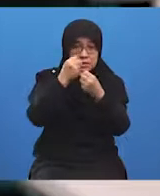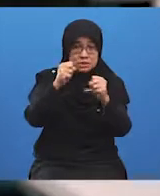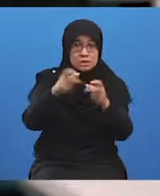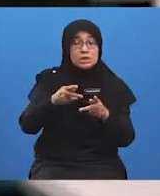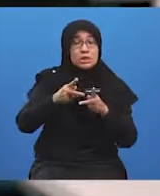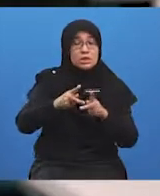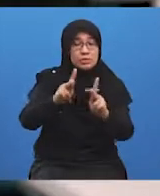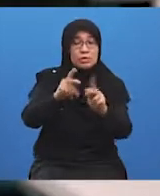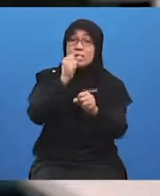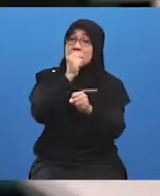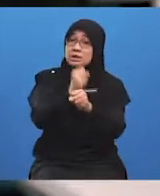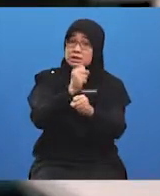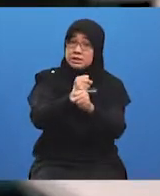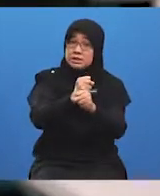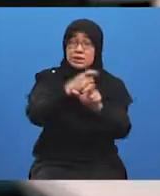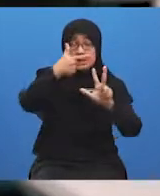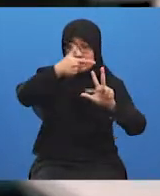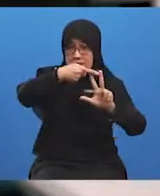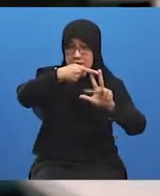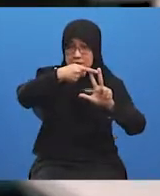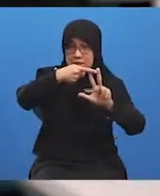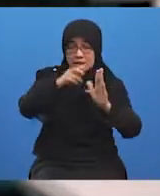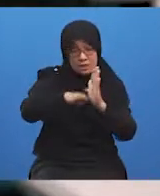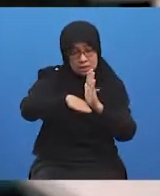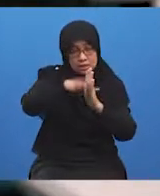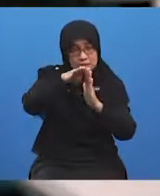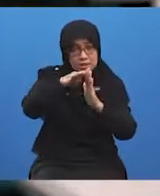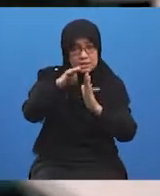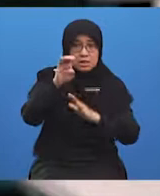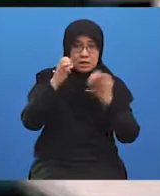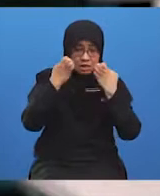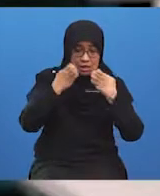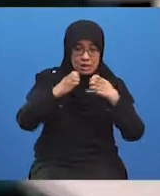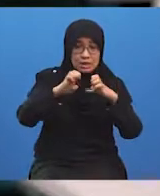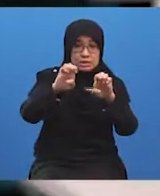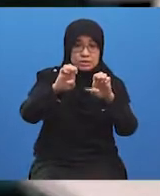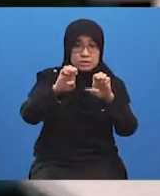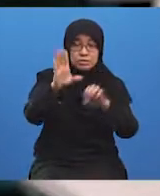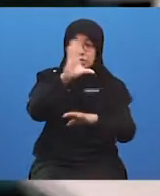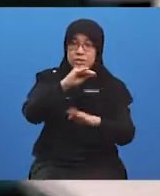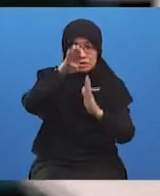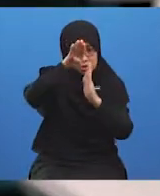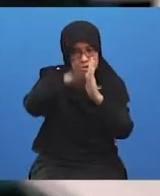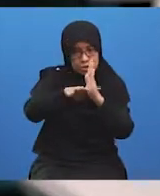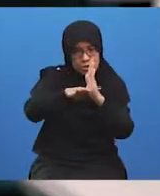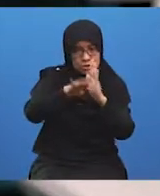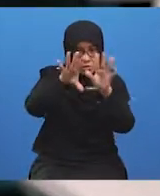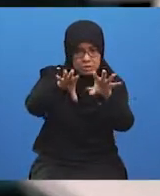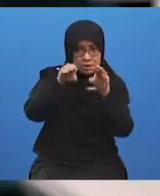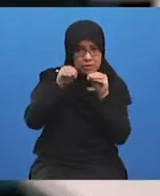pekerjaan, ketiga, meningkatkan ekspor negara dan mengurangkan import,